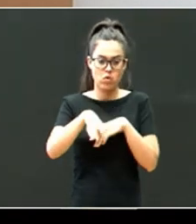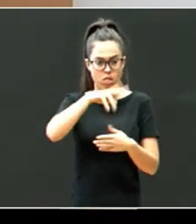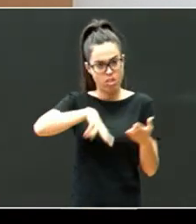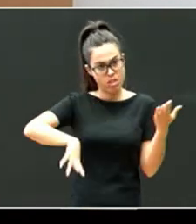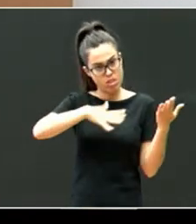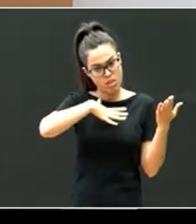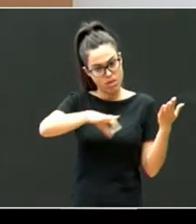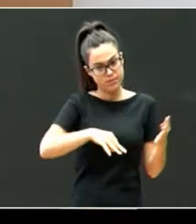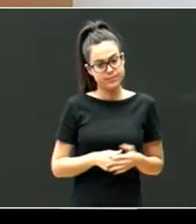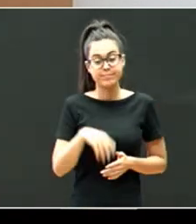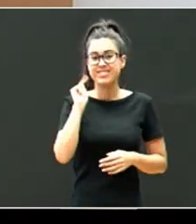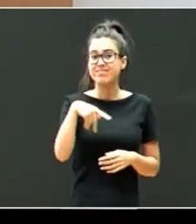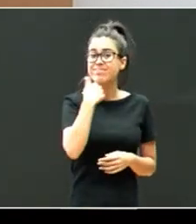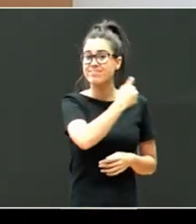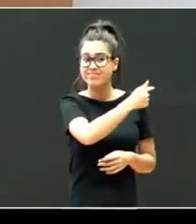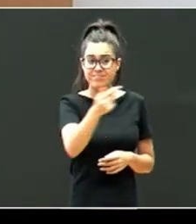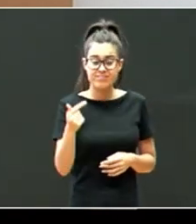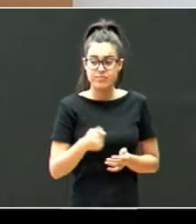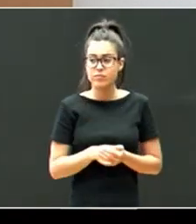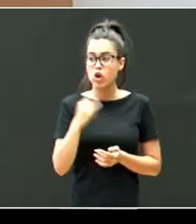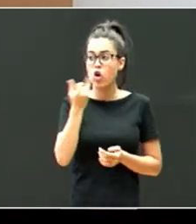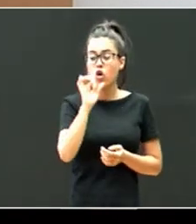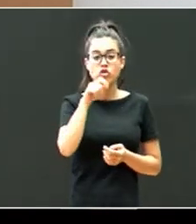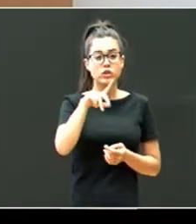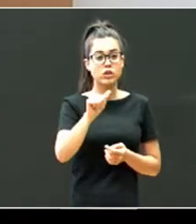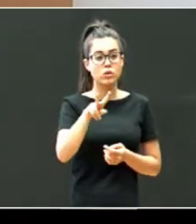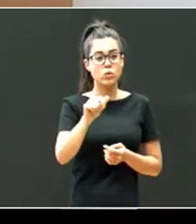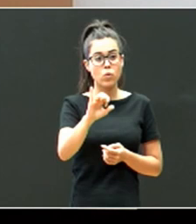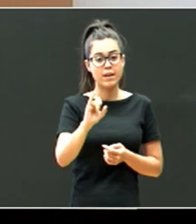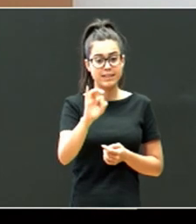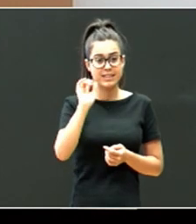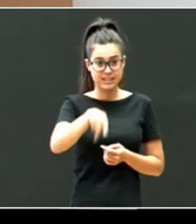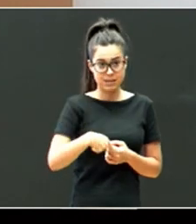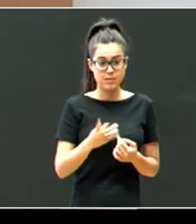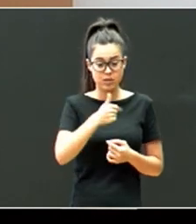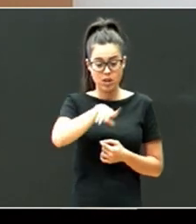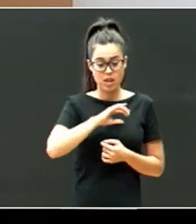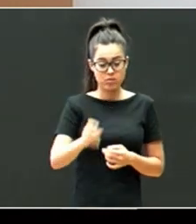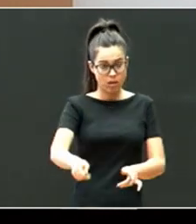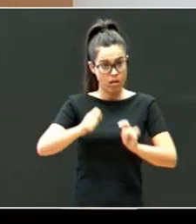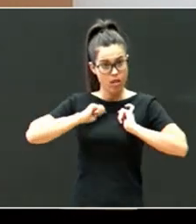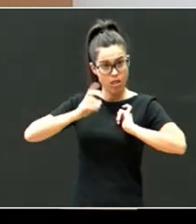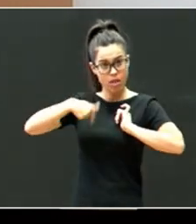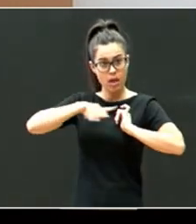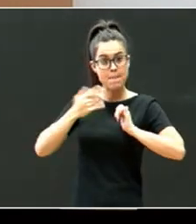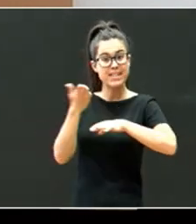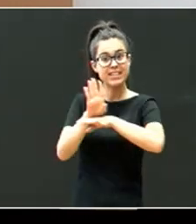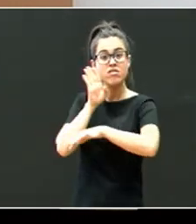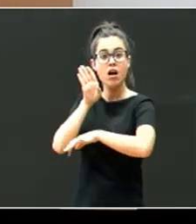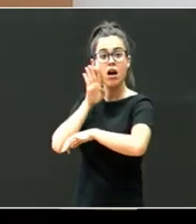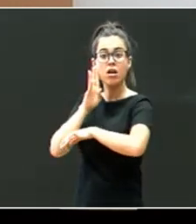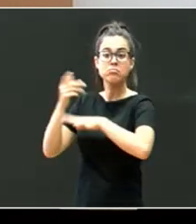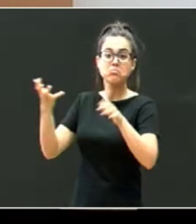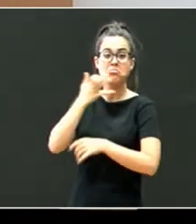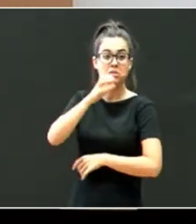zuen. Dena dela esatia baita ere, Jose Luisek prest itxiko dauela baita ere, guri emango digu, bere presentazioa, oseak,